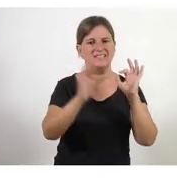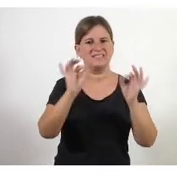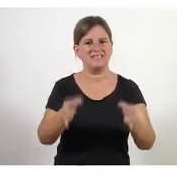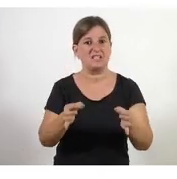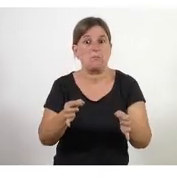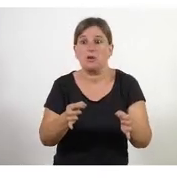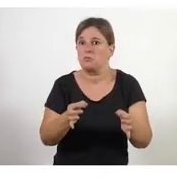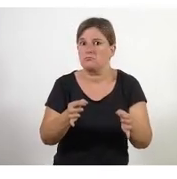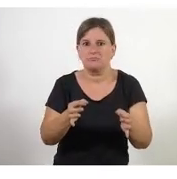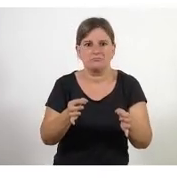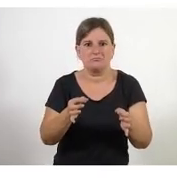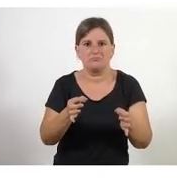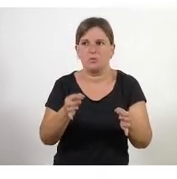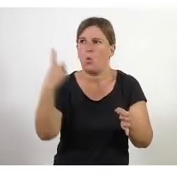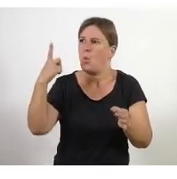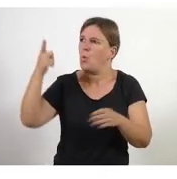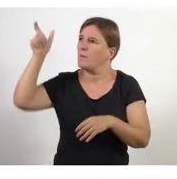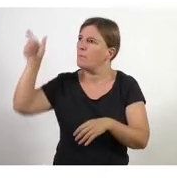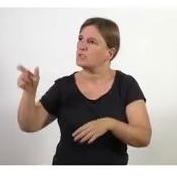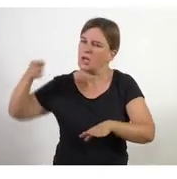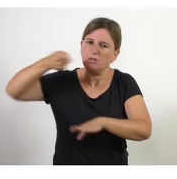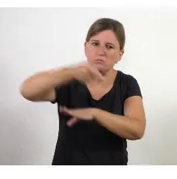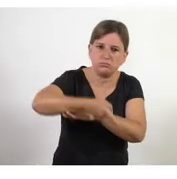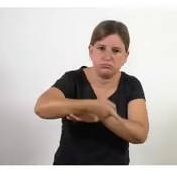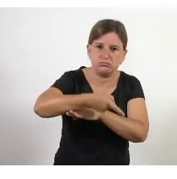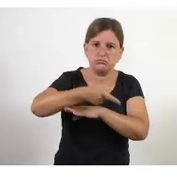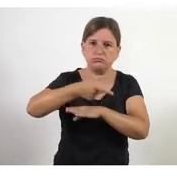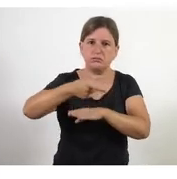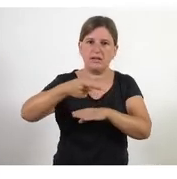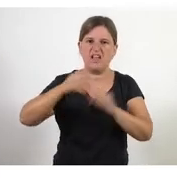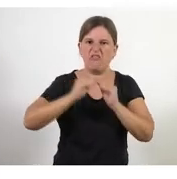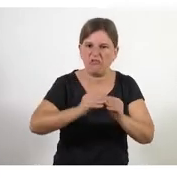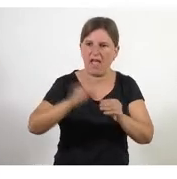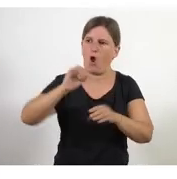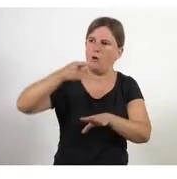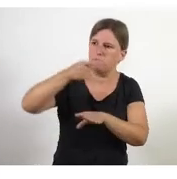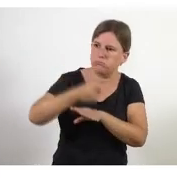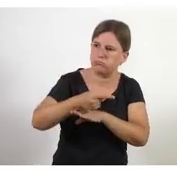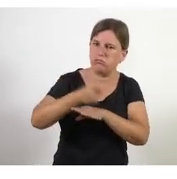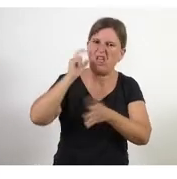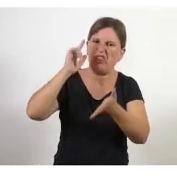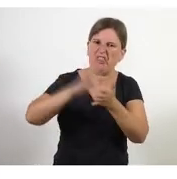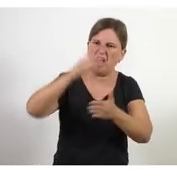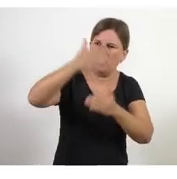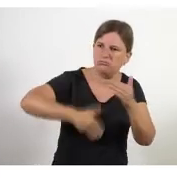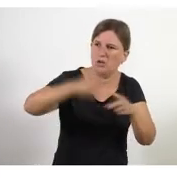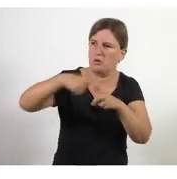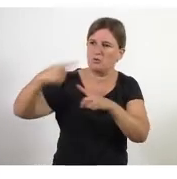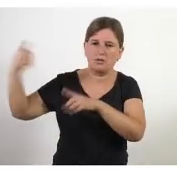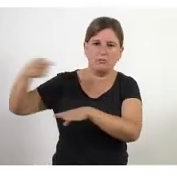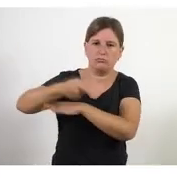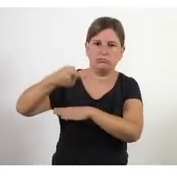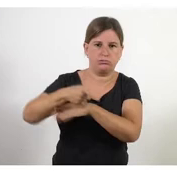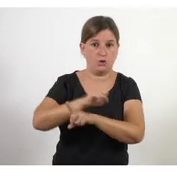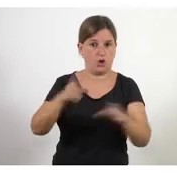tenen algú que els hi diu què han de fer i quan ho han de fer aquest és un dels reptes més grans per